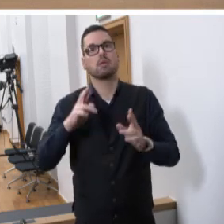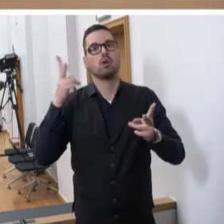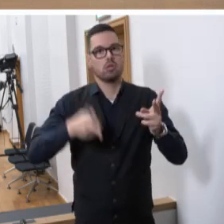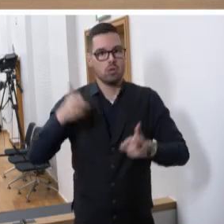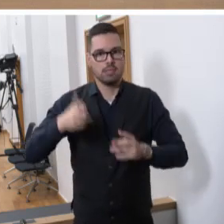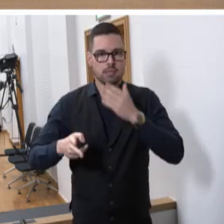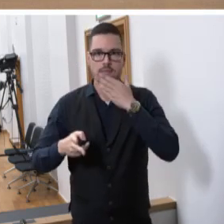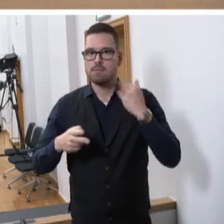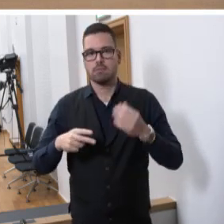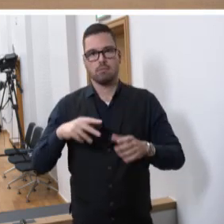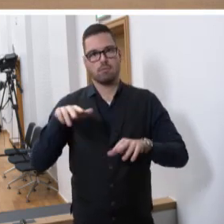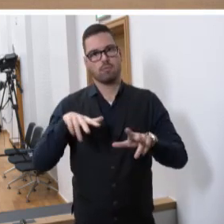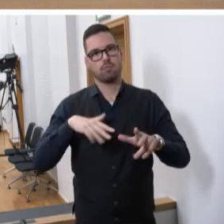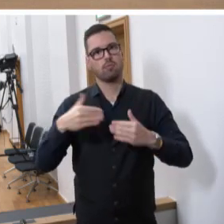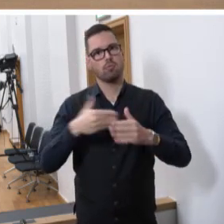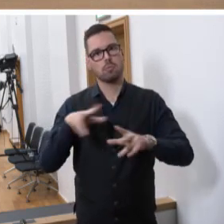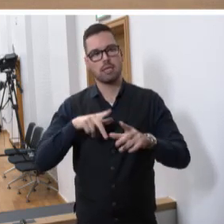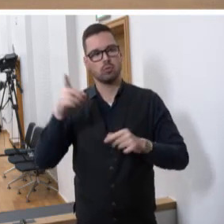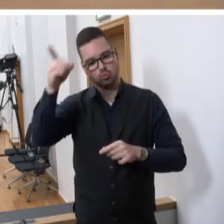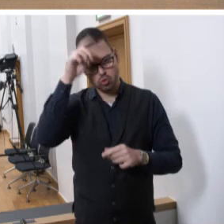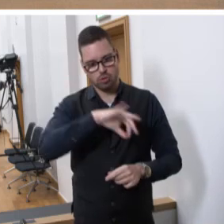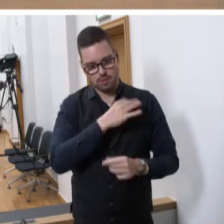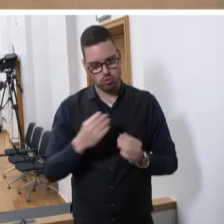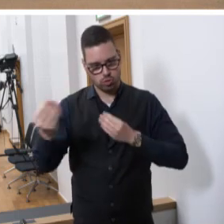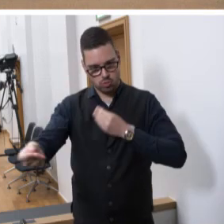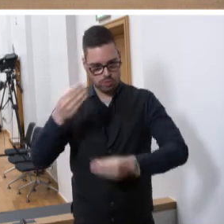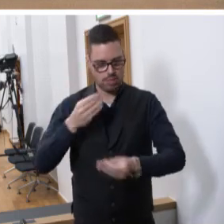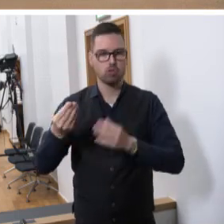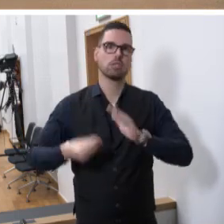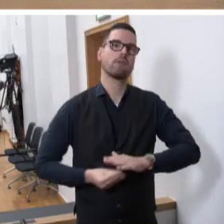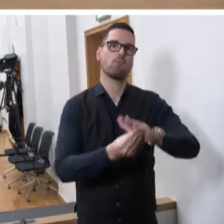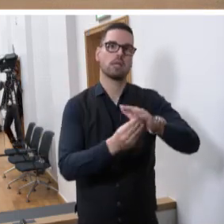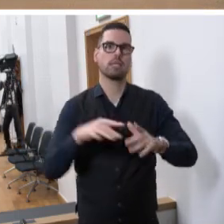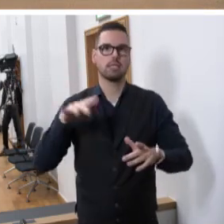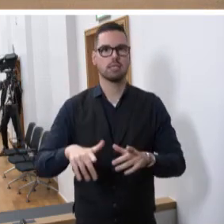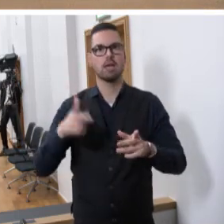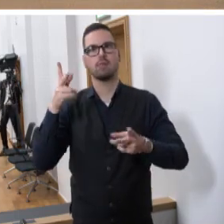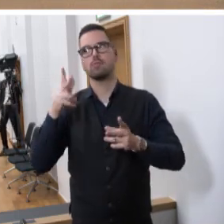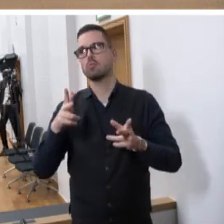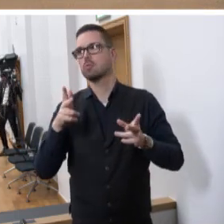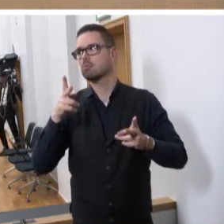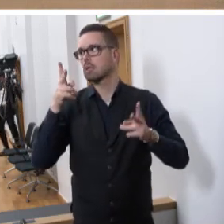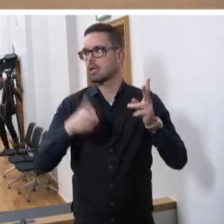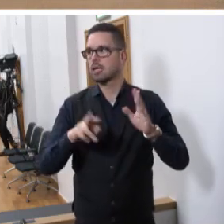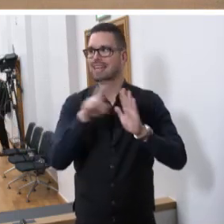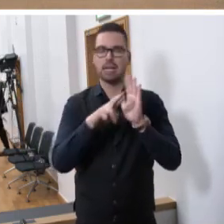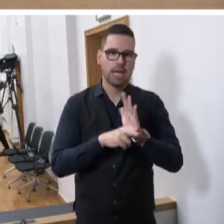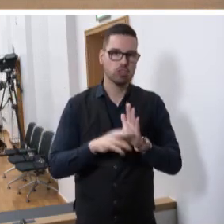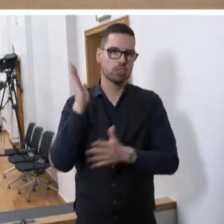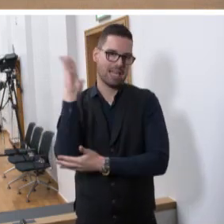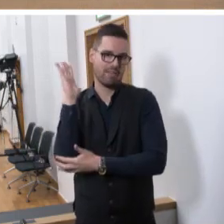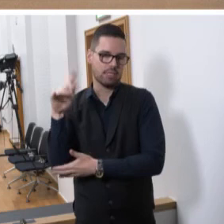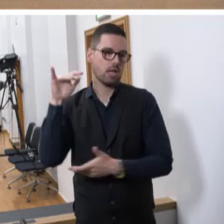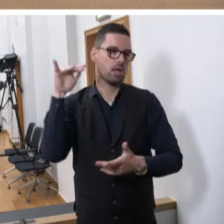Vorbereitungsdienstes der deutsch-französische Austausch gefördert. So gibt es für Rechtsreferendarinnen und Rechtsreferendare